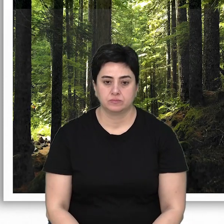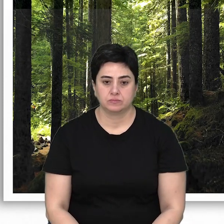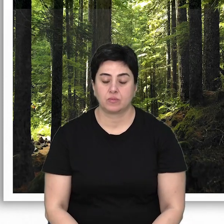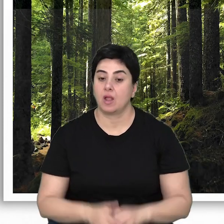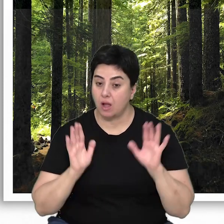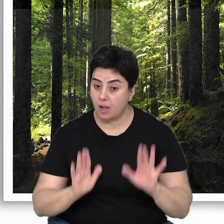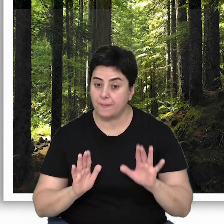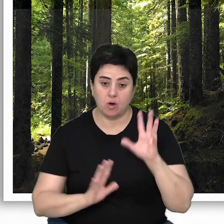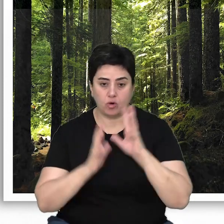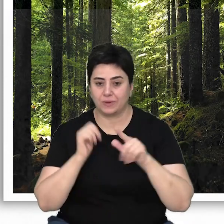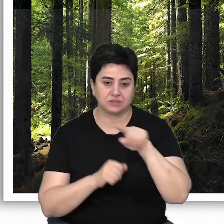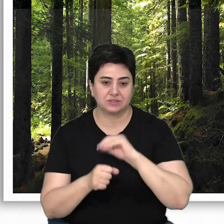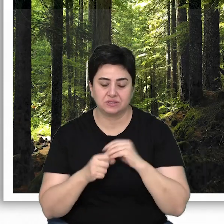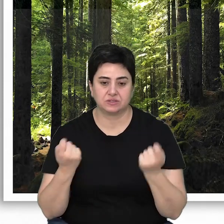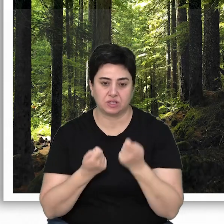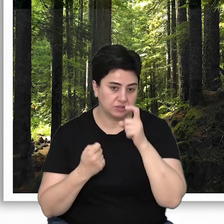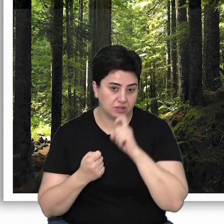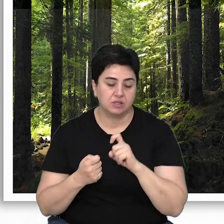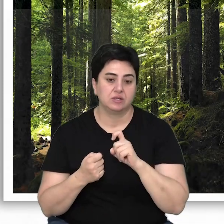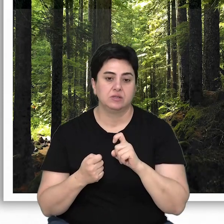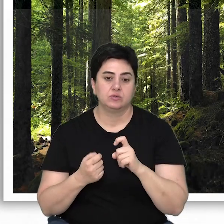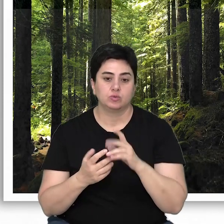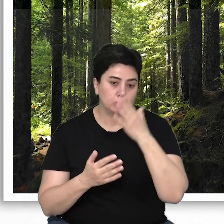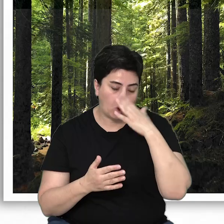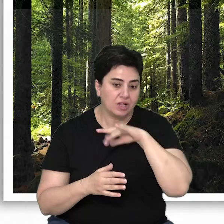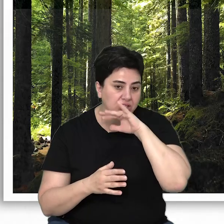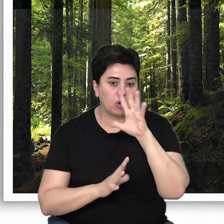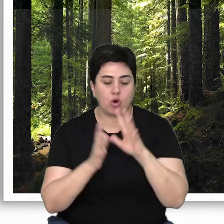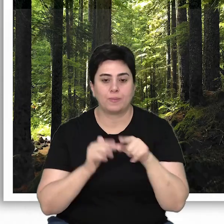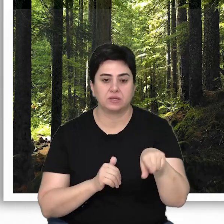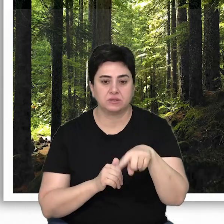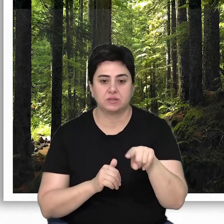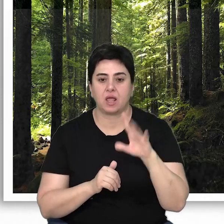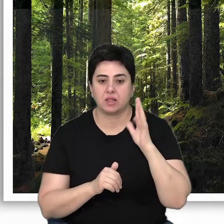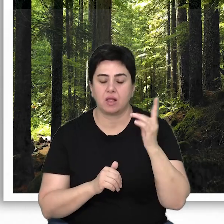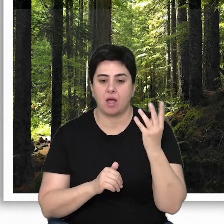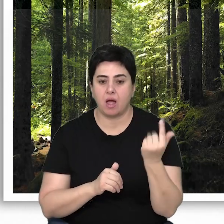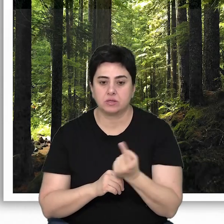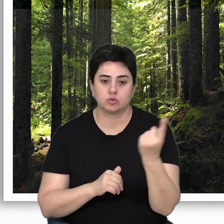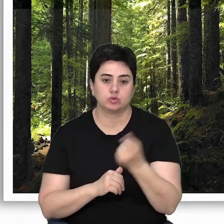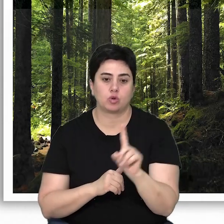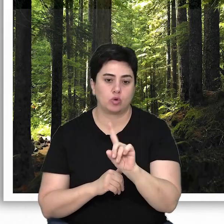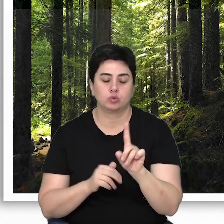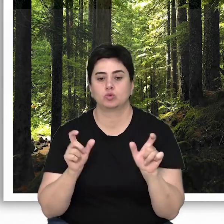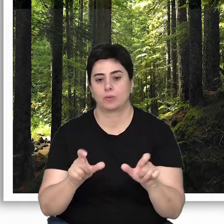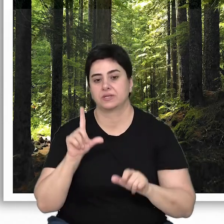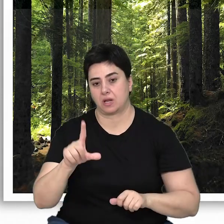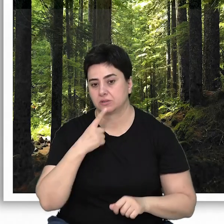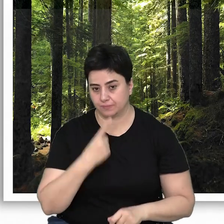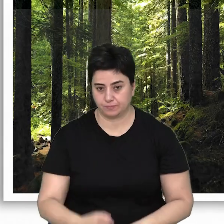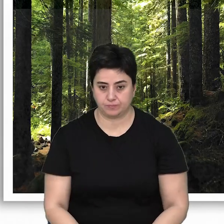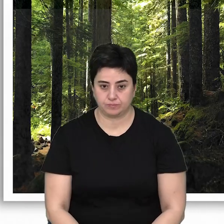Ancak ormancılar genel bir kanıyla, mevcut doğal yaşlı ormanların en az %10'unun korunması